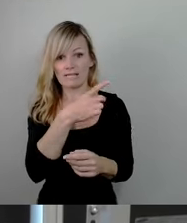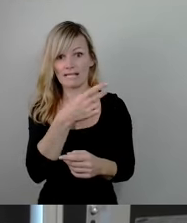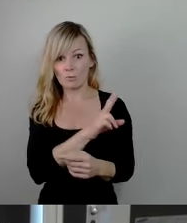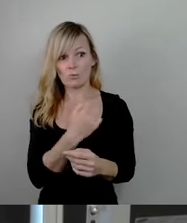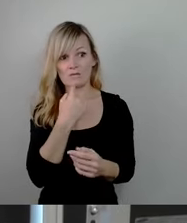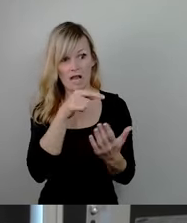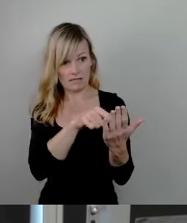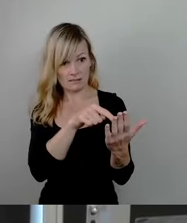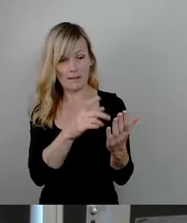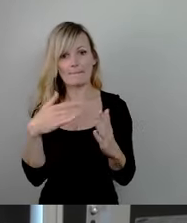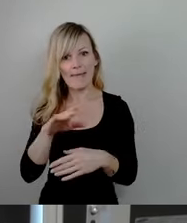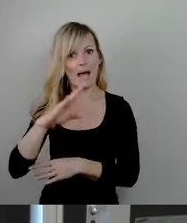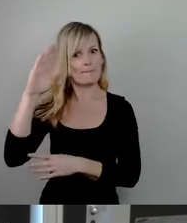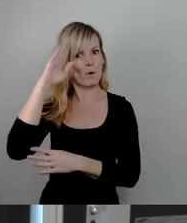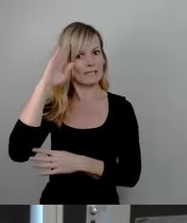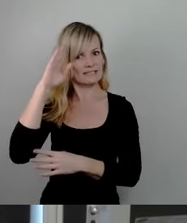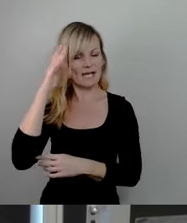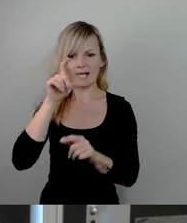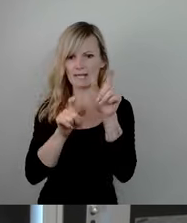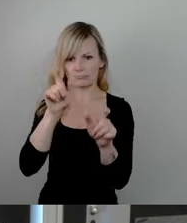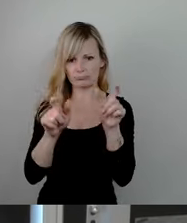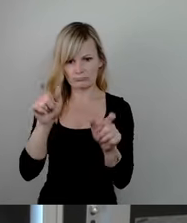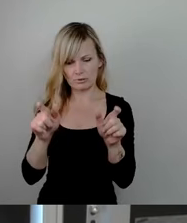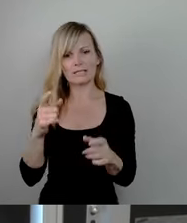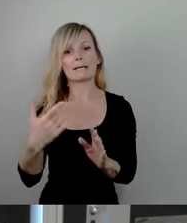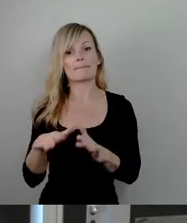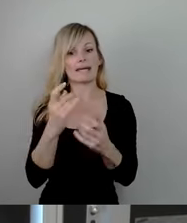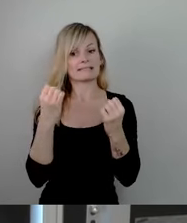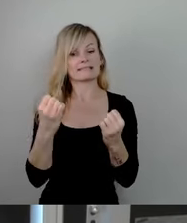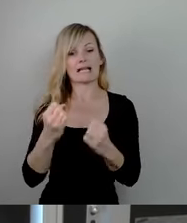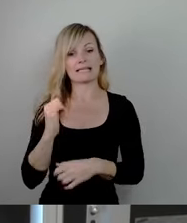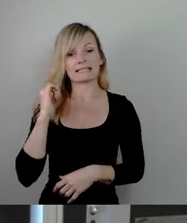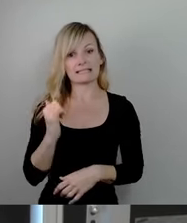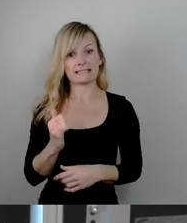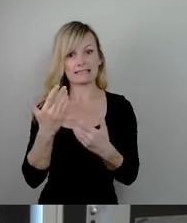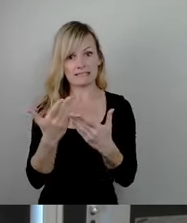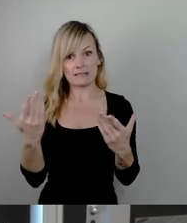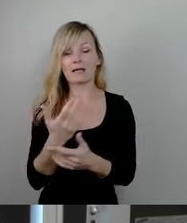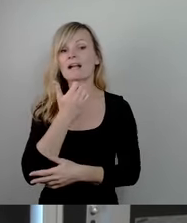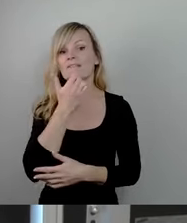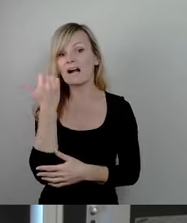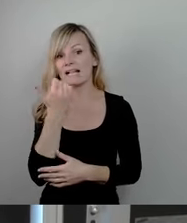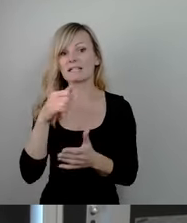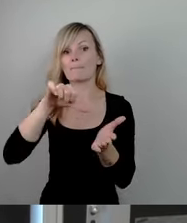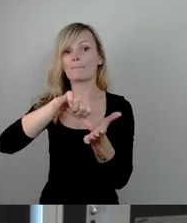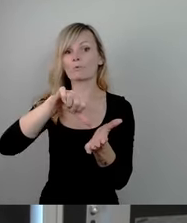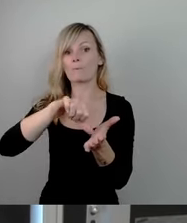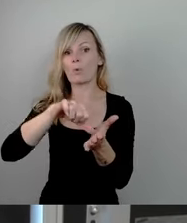lässt, mit mehr polizeilicher und sicherheitsdienstlicher Gewaltmonopol, Hurra,